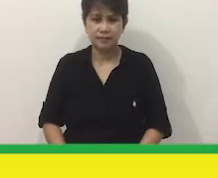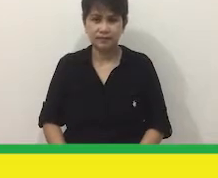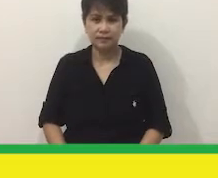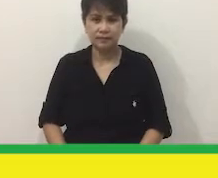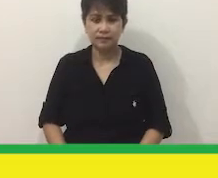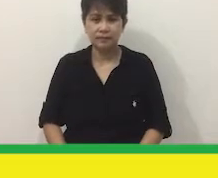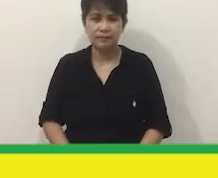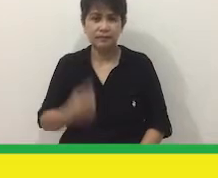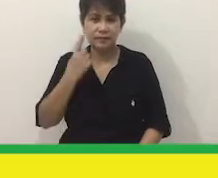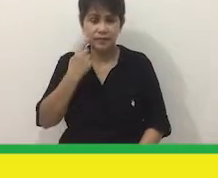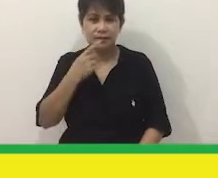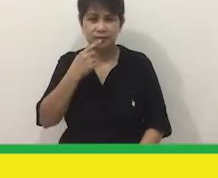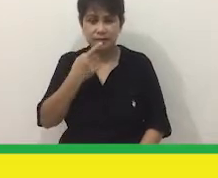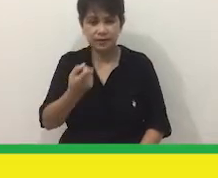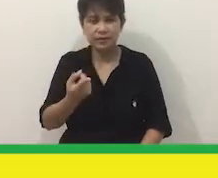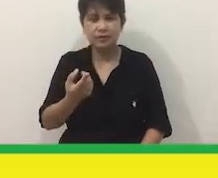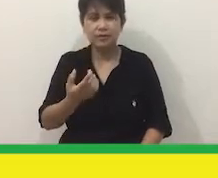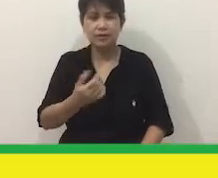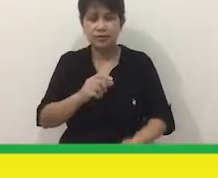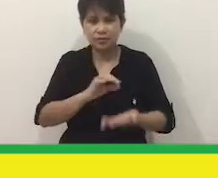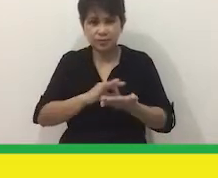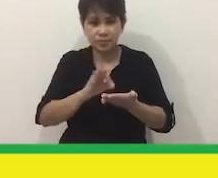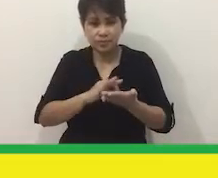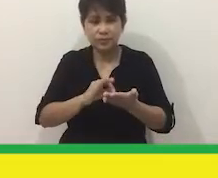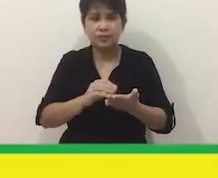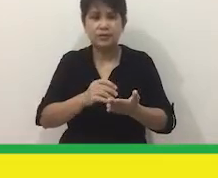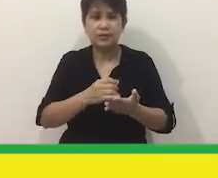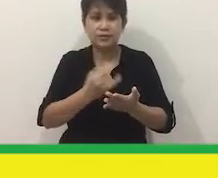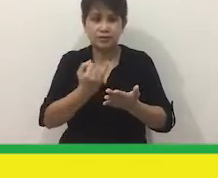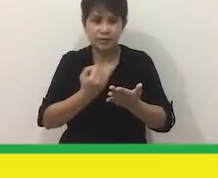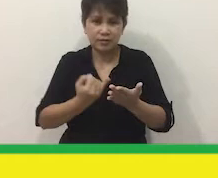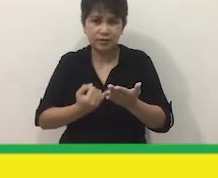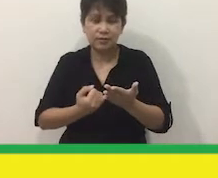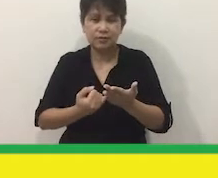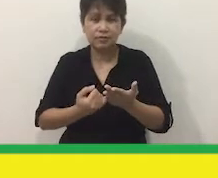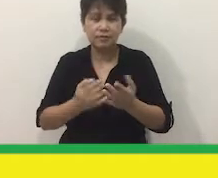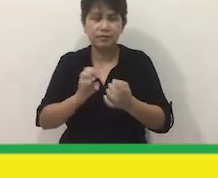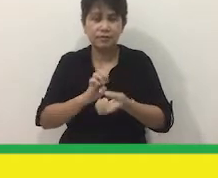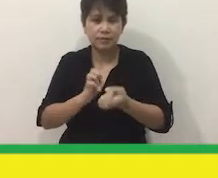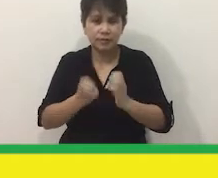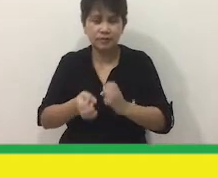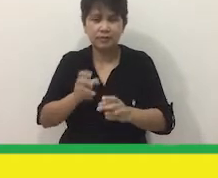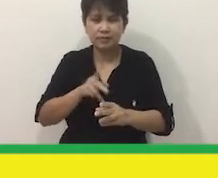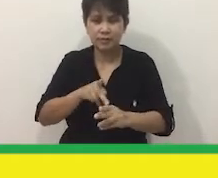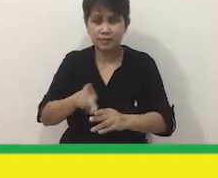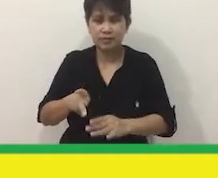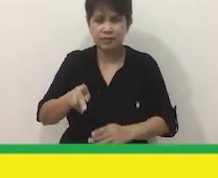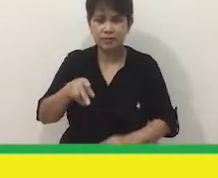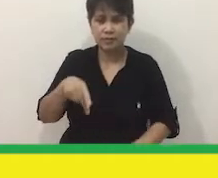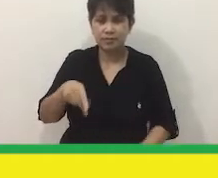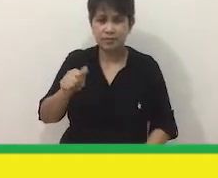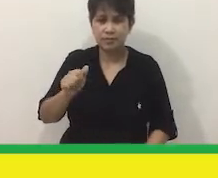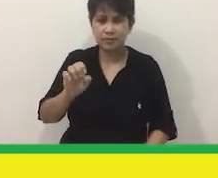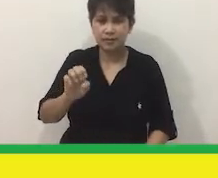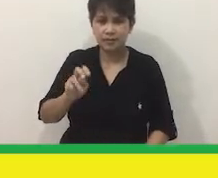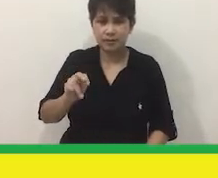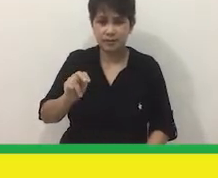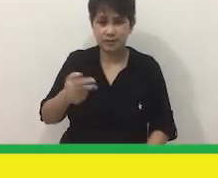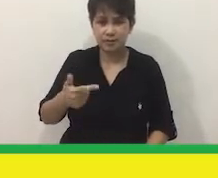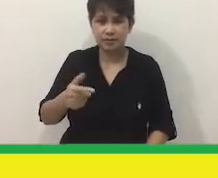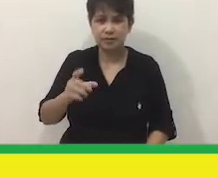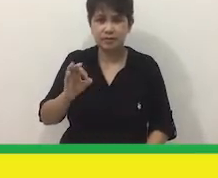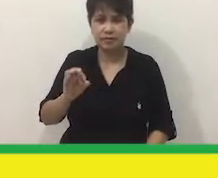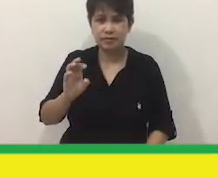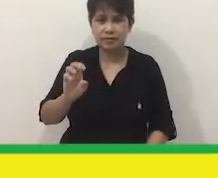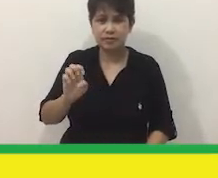At yan po Kanina binanggit ko Yung author at illustrator At ito po Ay inedit Ni Professor Paeng Ferrer